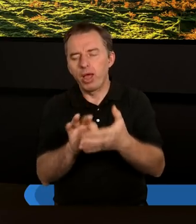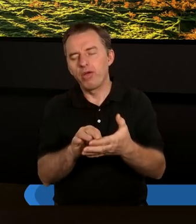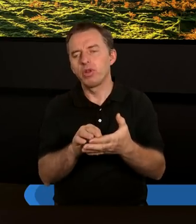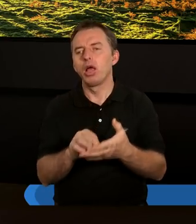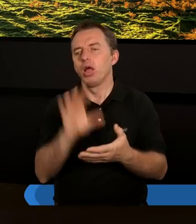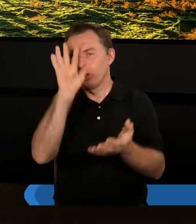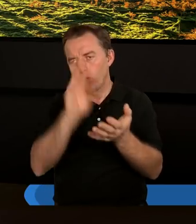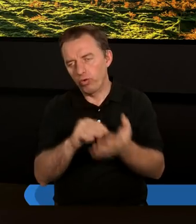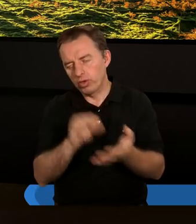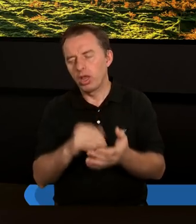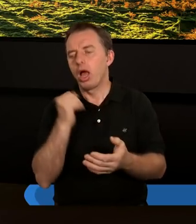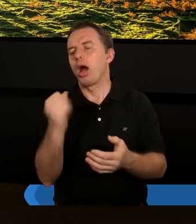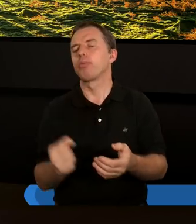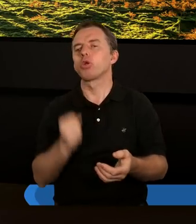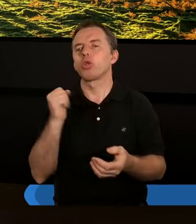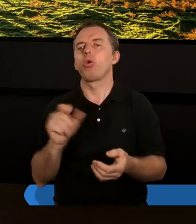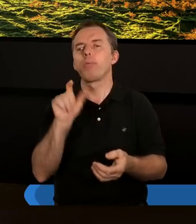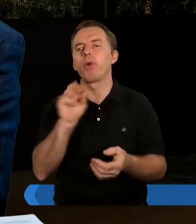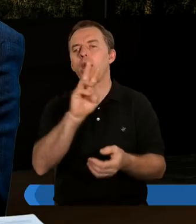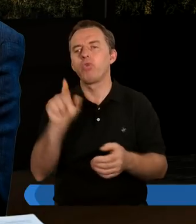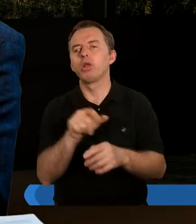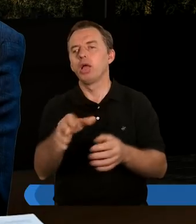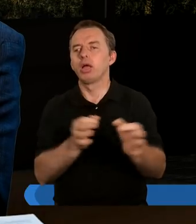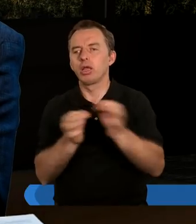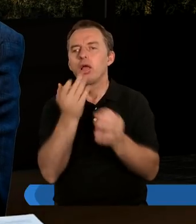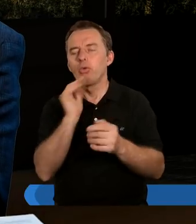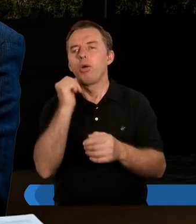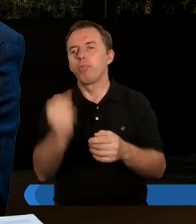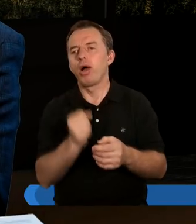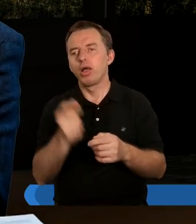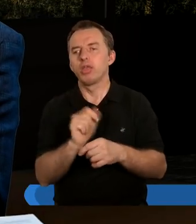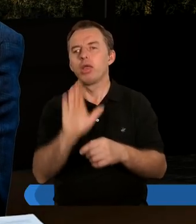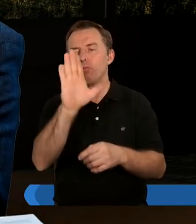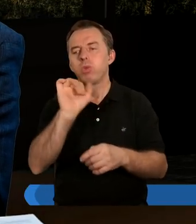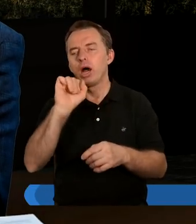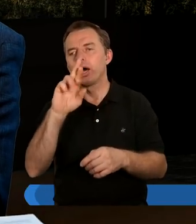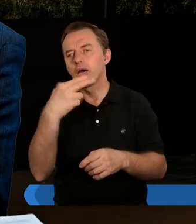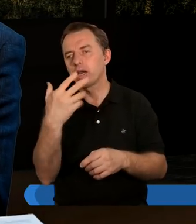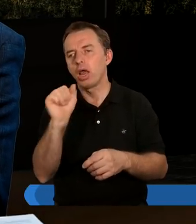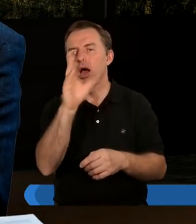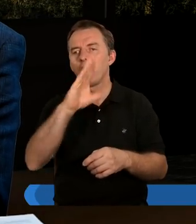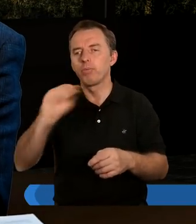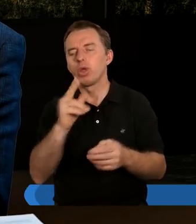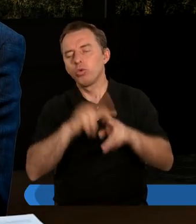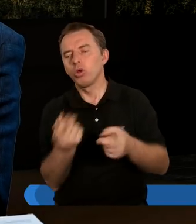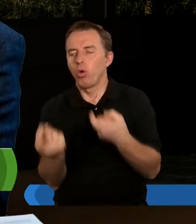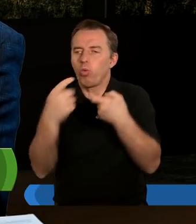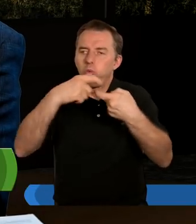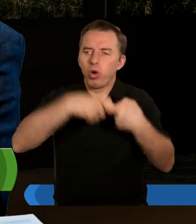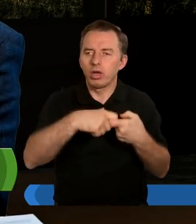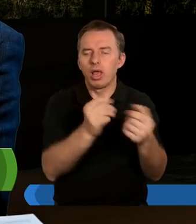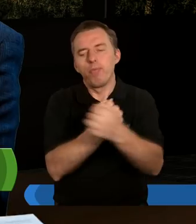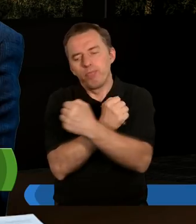które przeżył apostoł Paweł. Co to była za historia? Ta historia mówi o Pawle i Barnabie, o ludziach, których połączyła